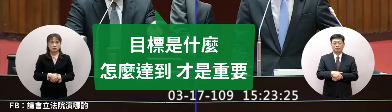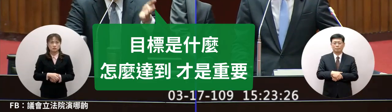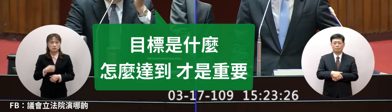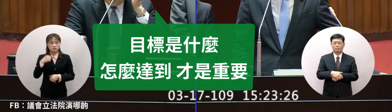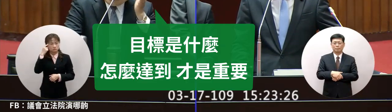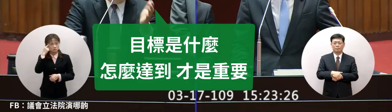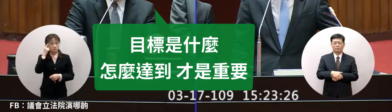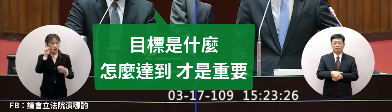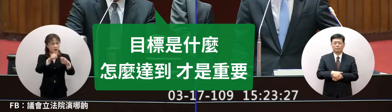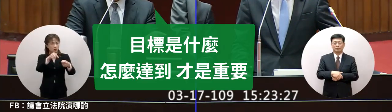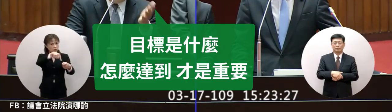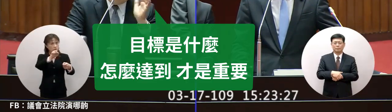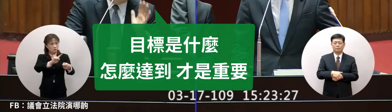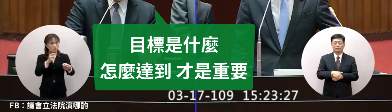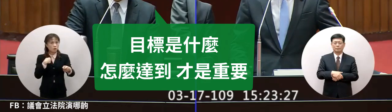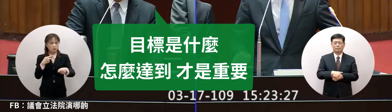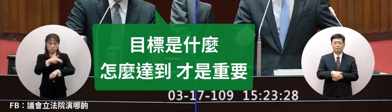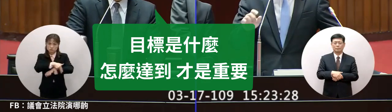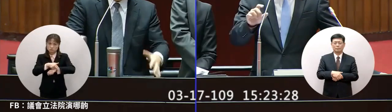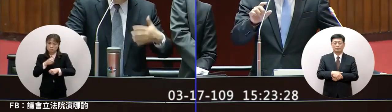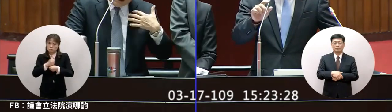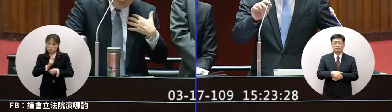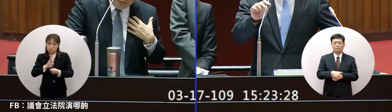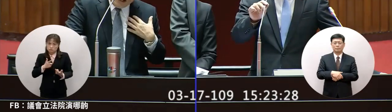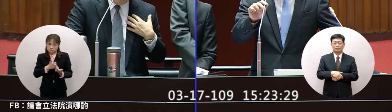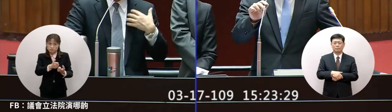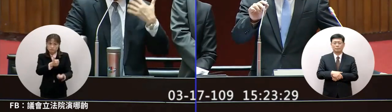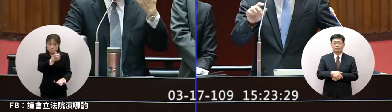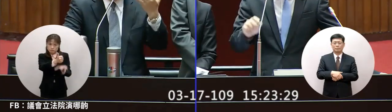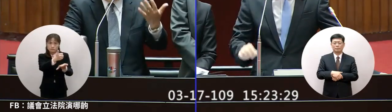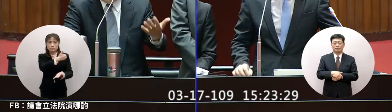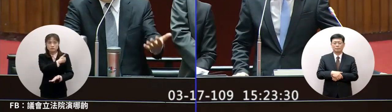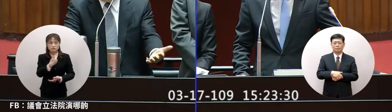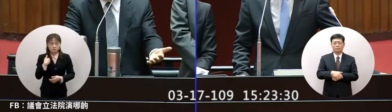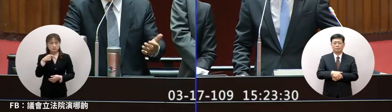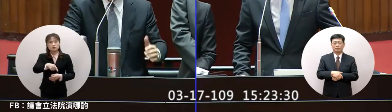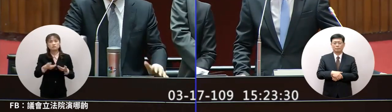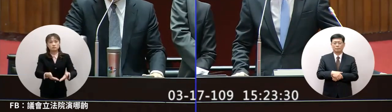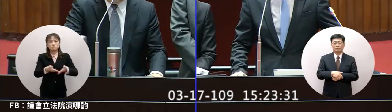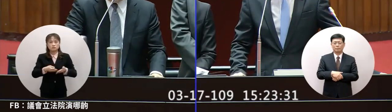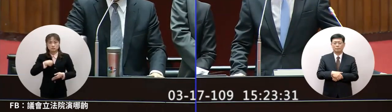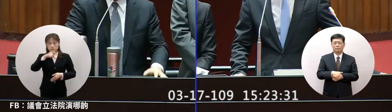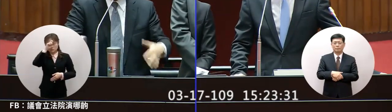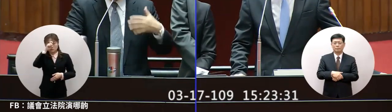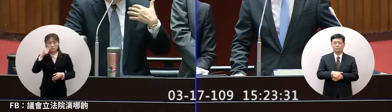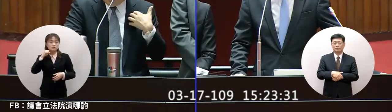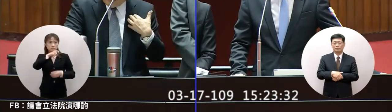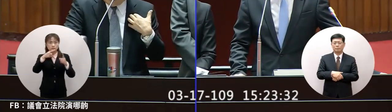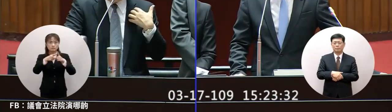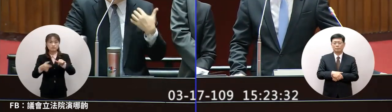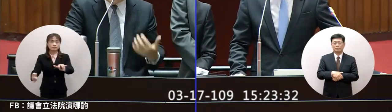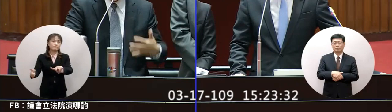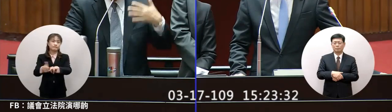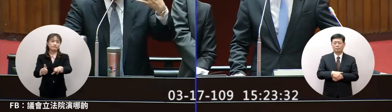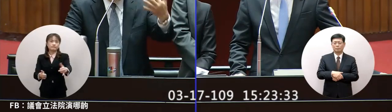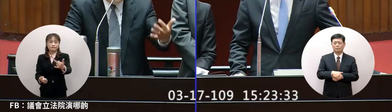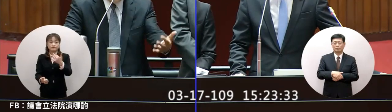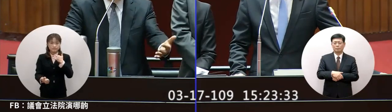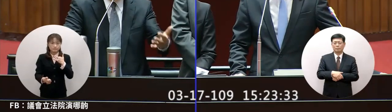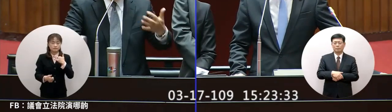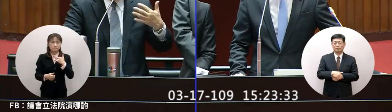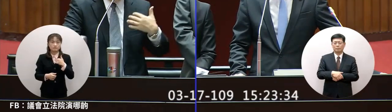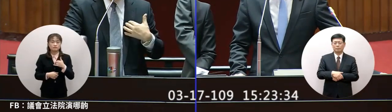是什麼怎麼達到才是重要我的目標就是結尾我的國人同胞我的目標就是